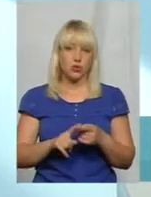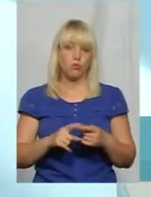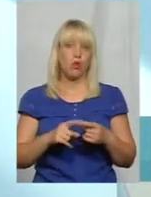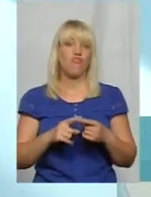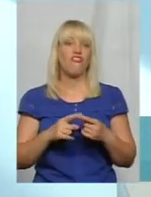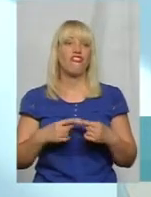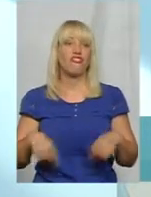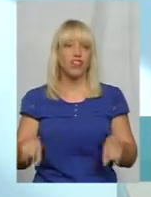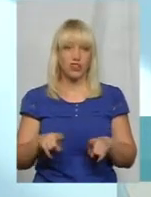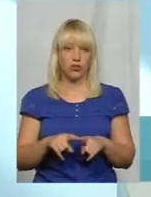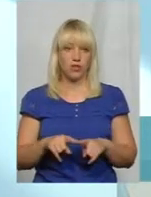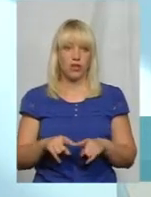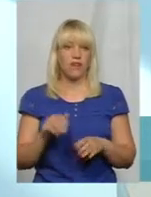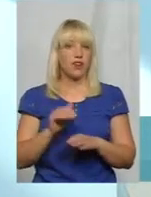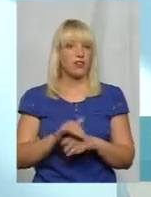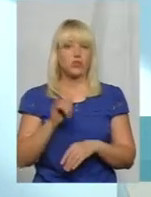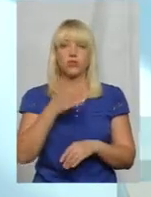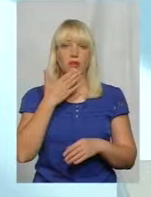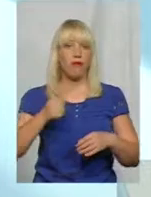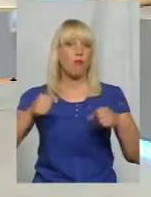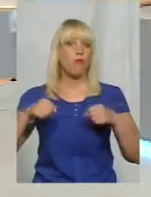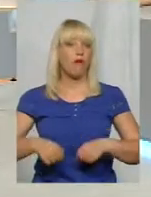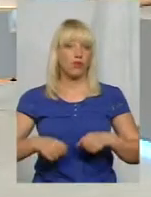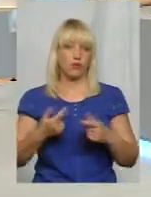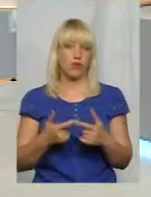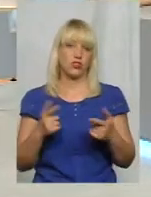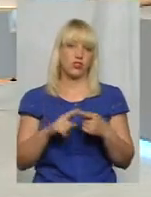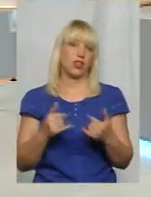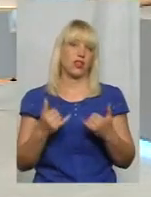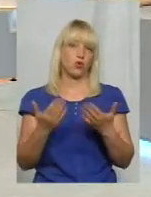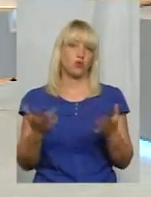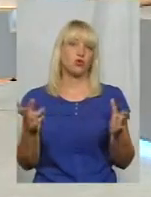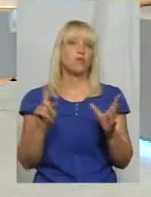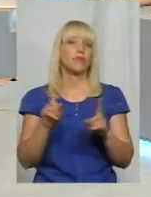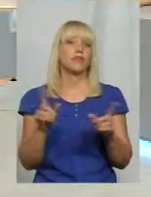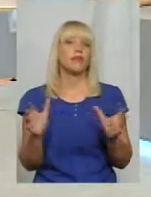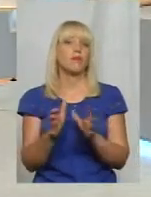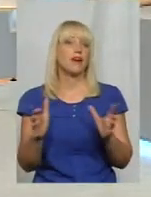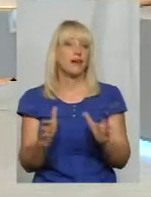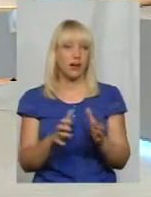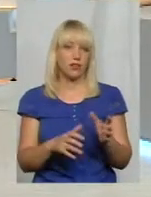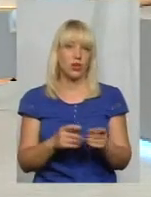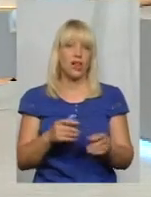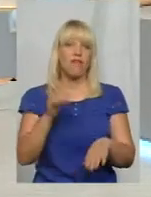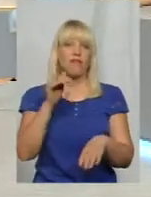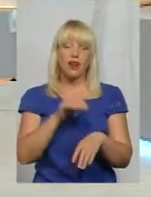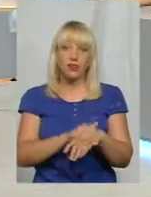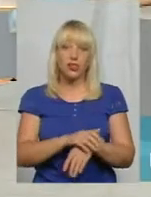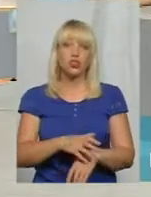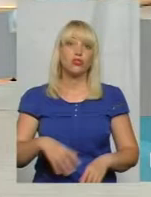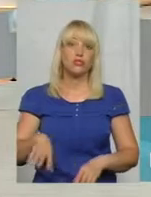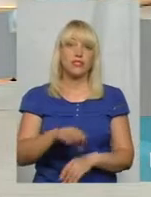фактично, в них немає повноважень для того, щоб зберігати. Всі фактично вони